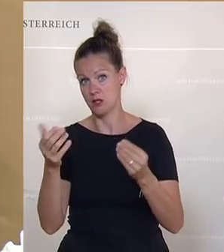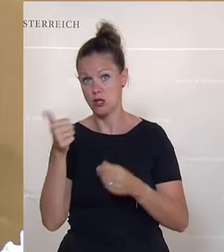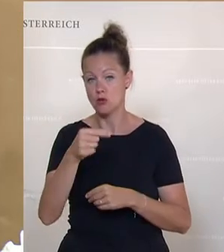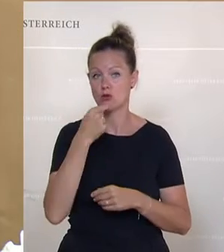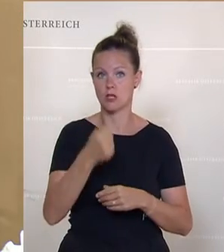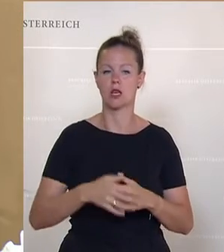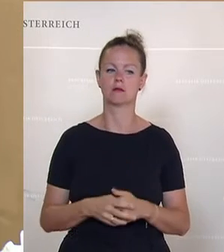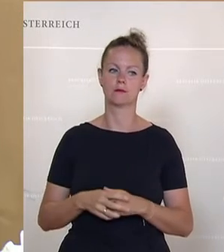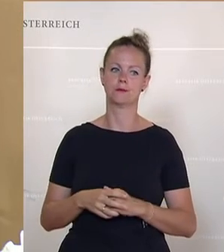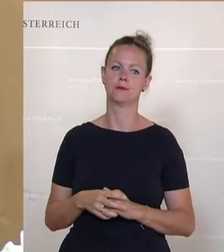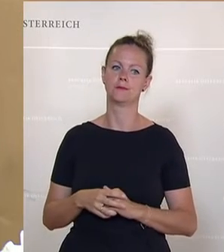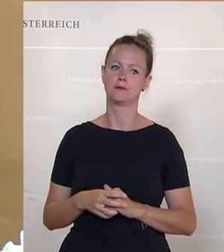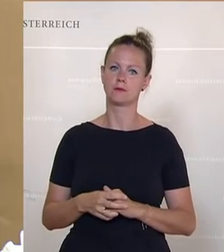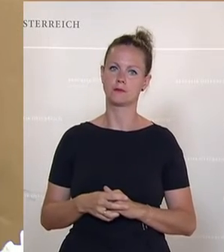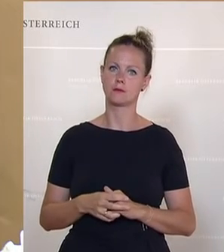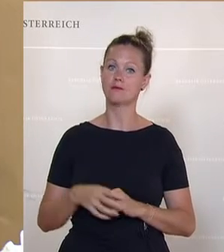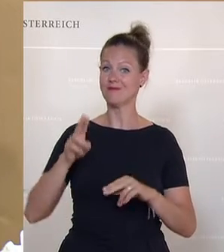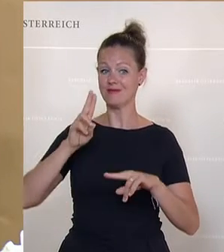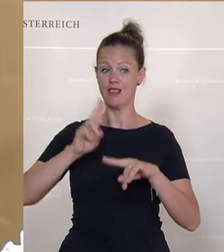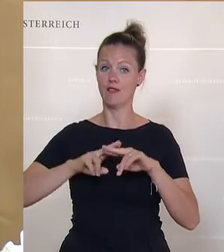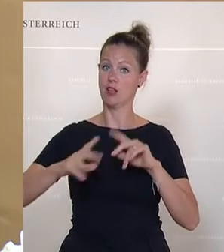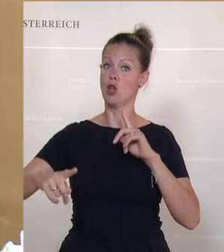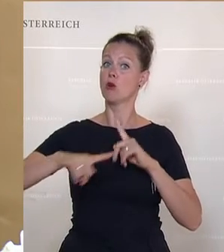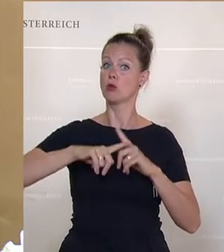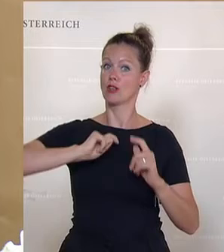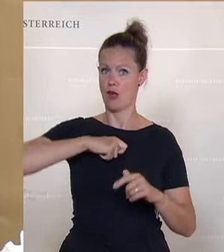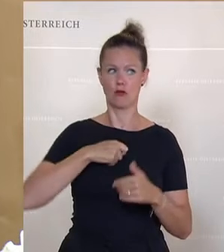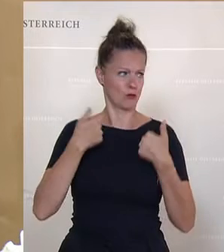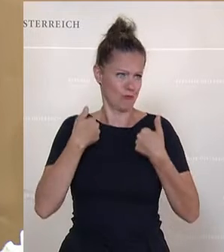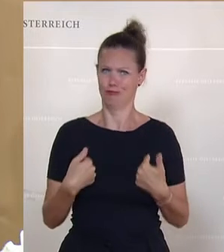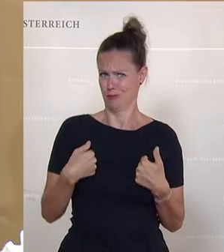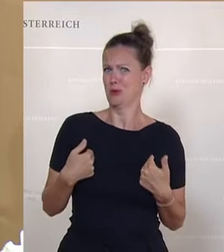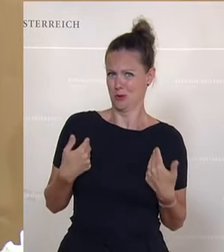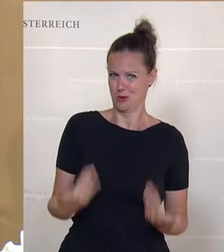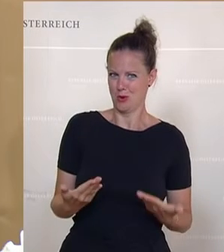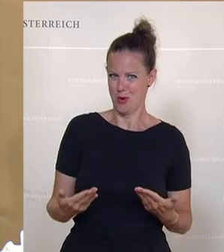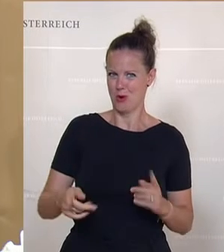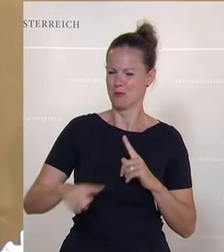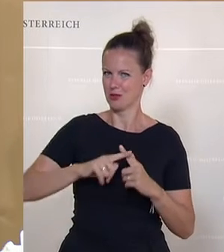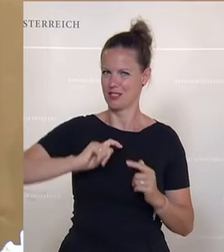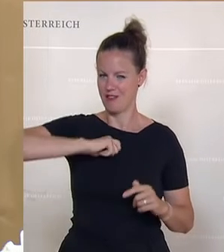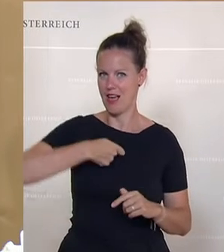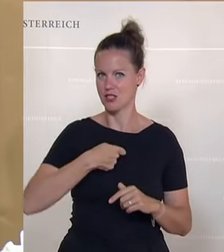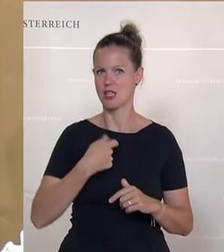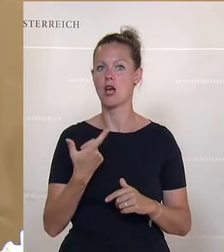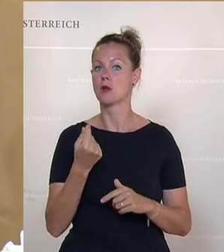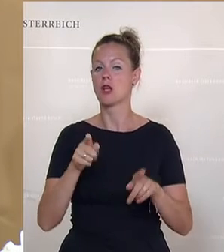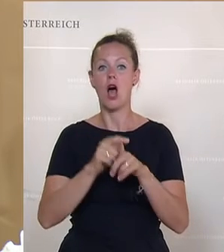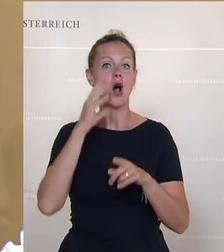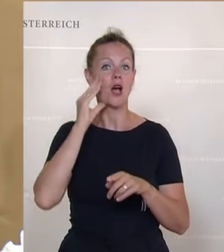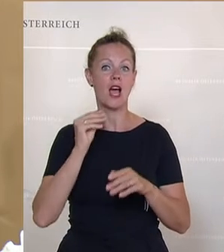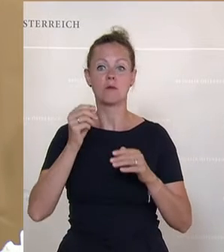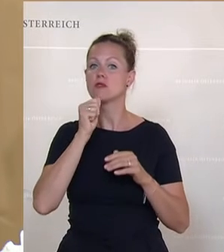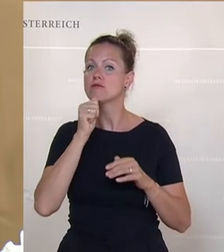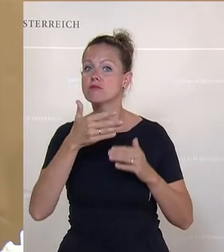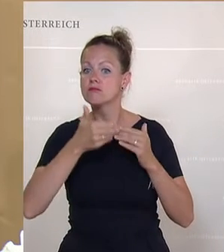Also wenn man Optimist ist, und ich bin generell Optimist, dann glaube ich, werden wir auch im Herbst und auch in den nächsten Jahren